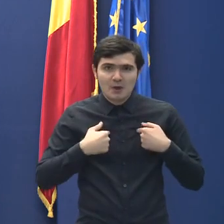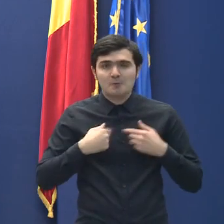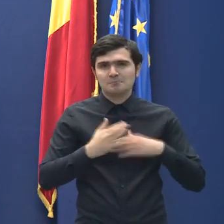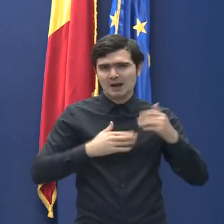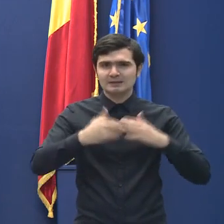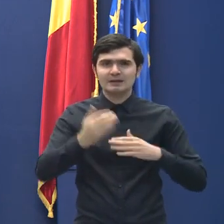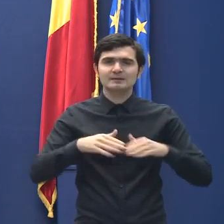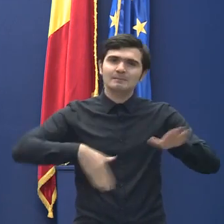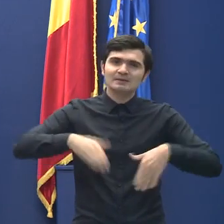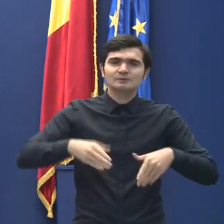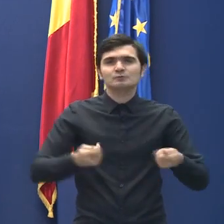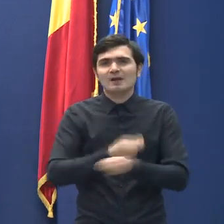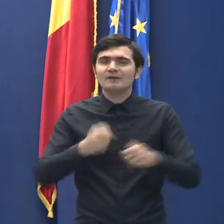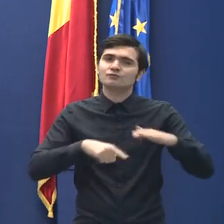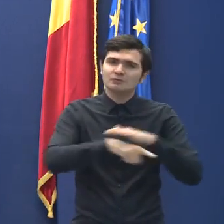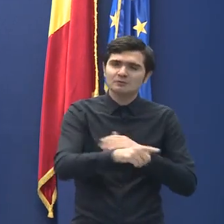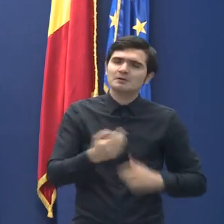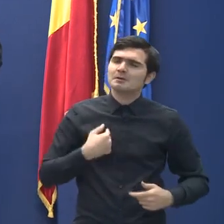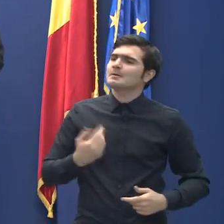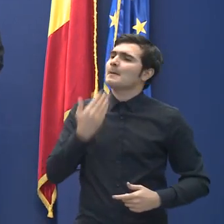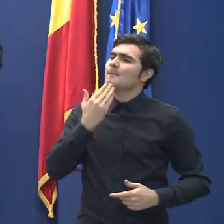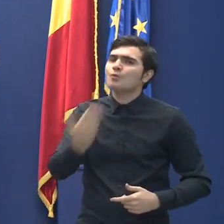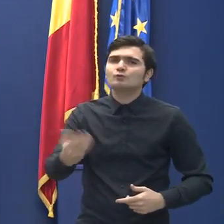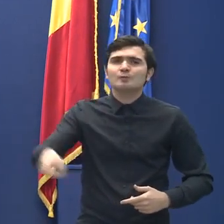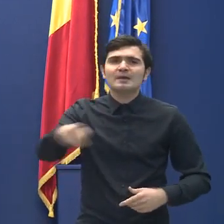Afacerilor Interne, le mulțumesc public.